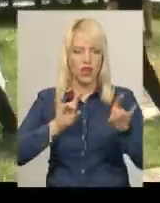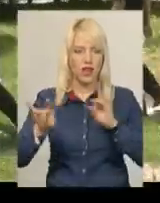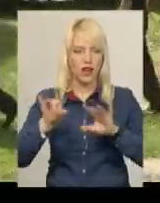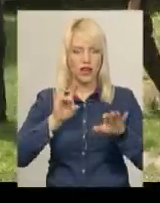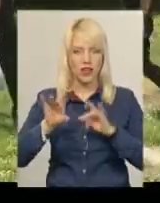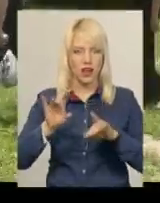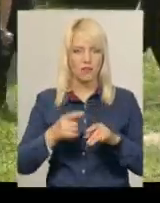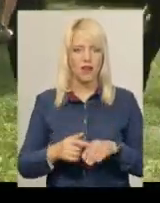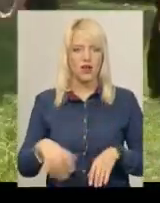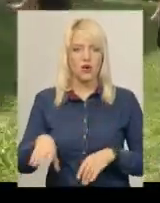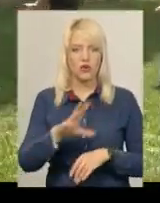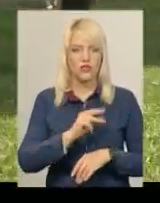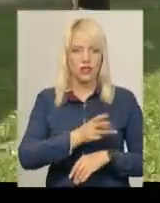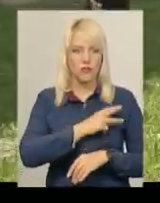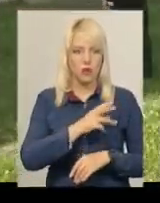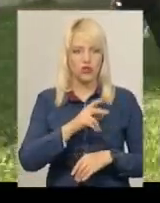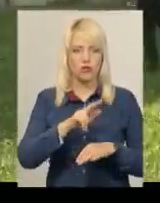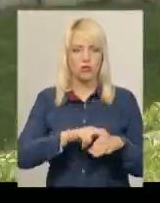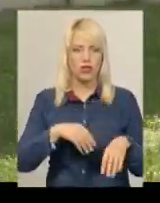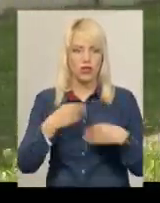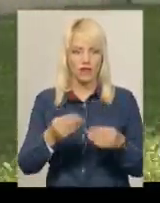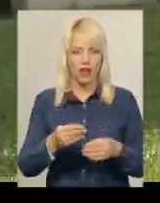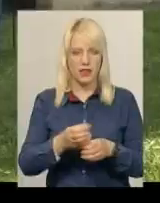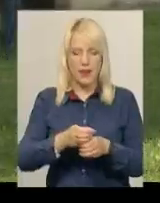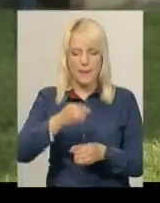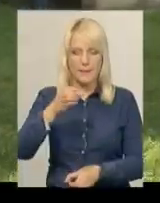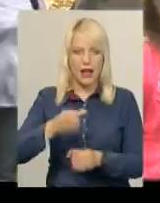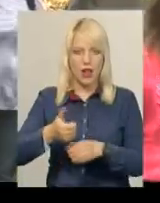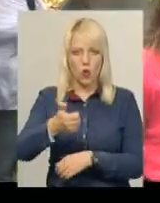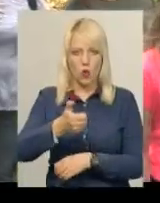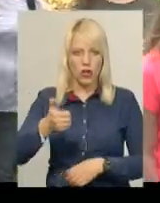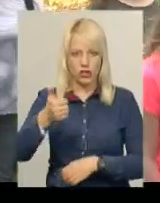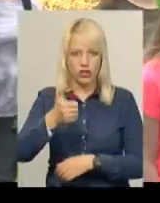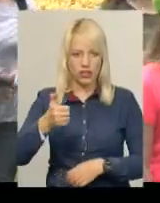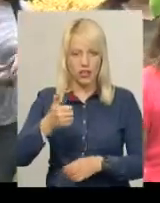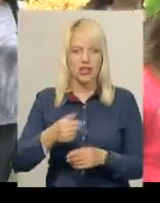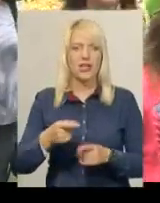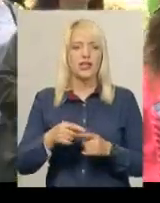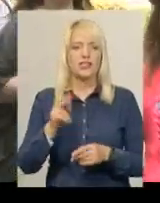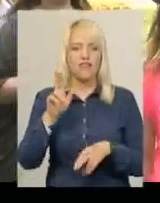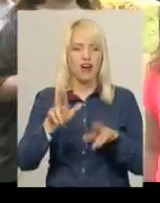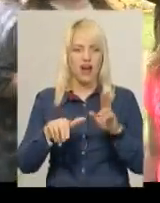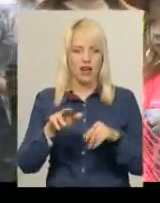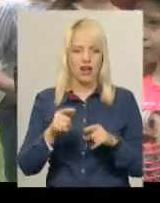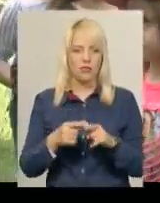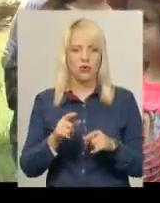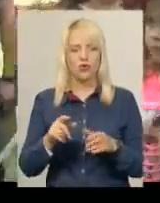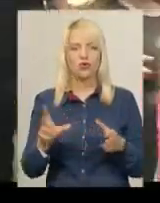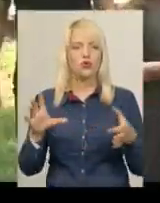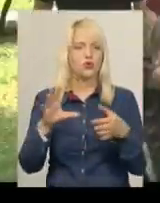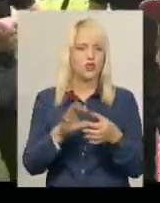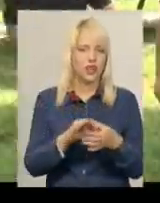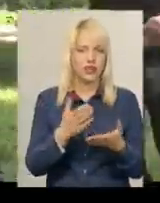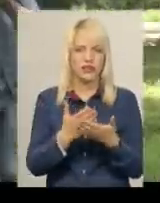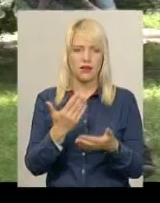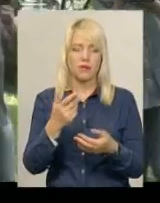Усім охочим поліцейські роздавали балончики з фарбою. Окрім правоохоронців, до акції долучилися мешканці будинків, працівники міського